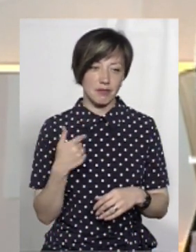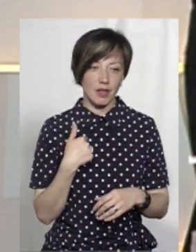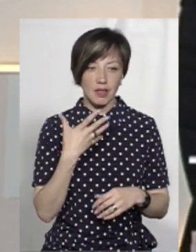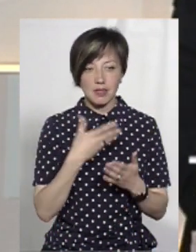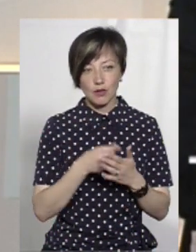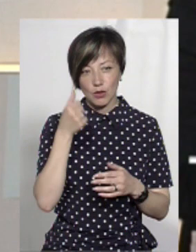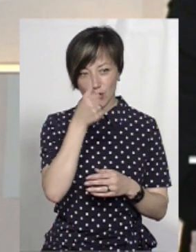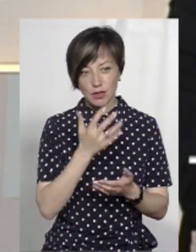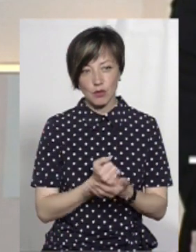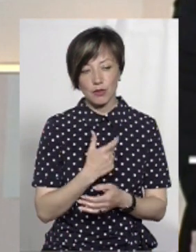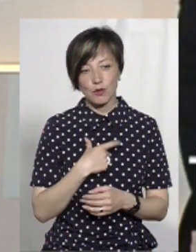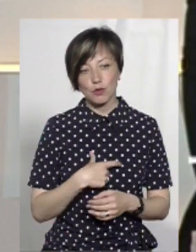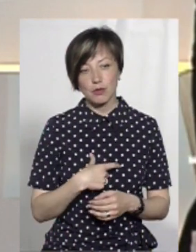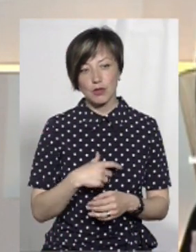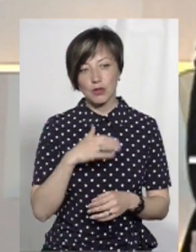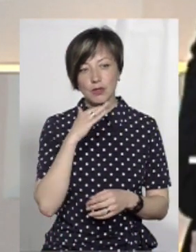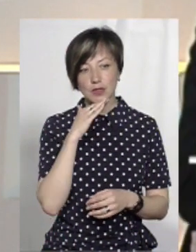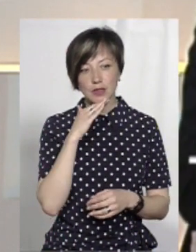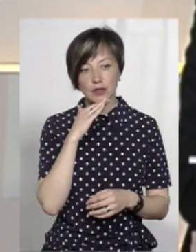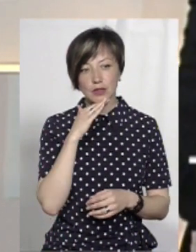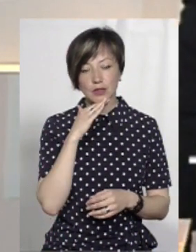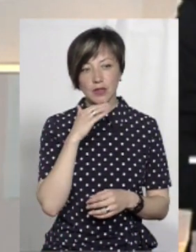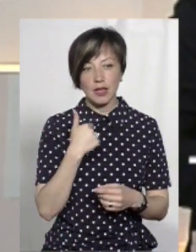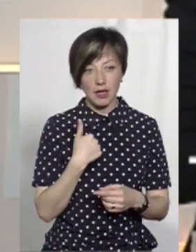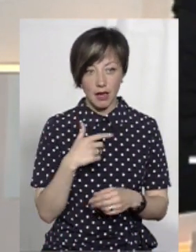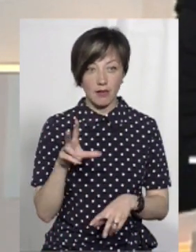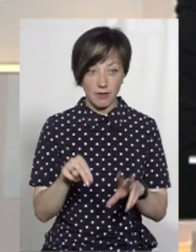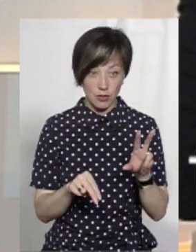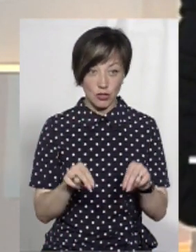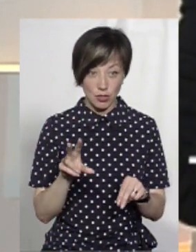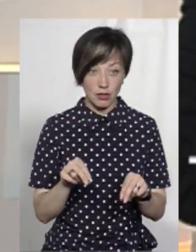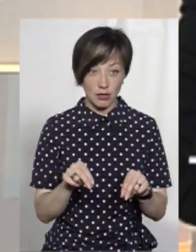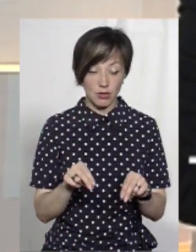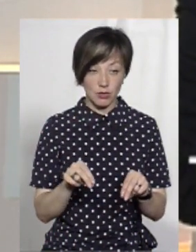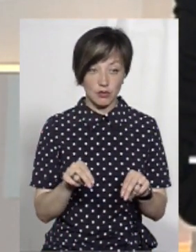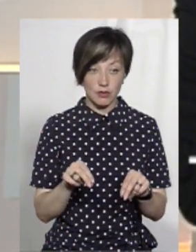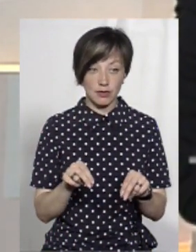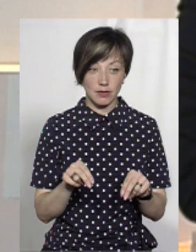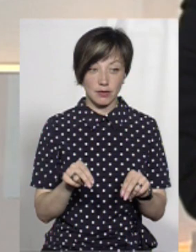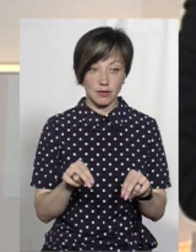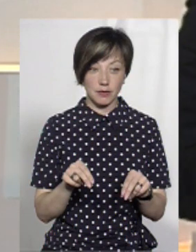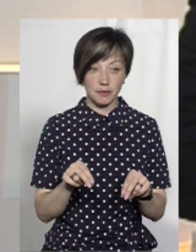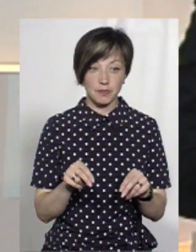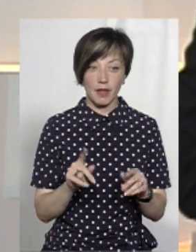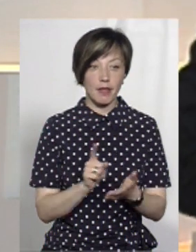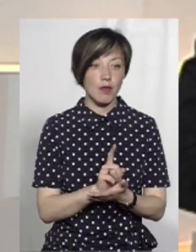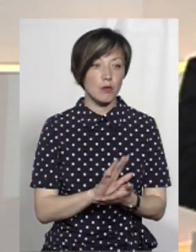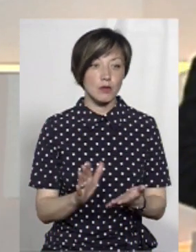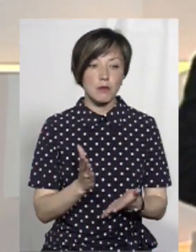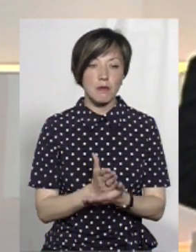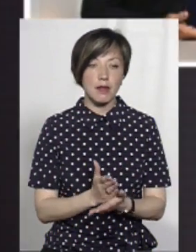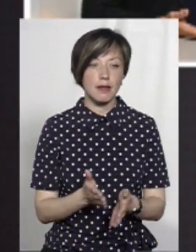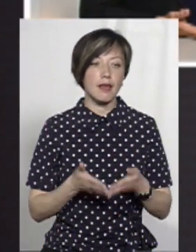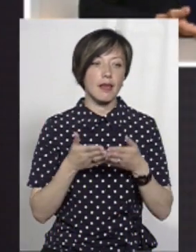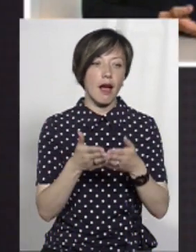Я за свої руки заробив собі достатні, там, скажімо, як рахую, знаєте, тобто, не обов'язково мати